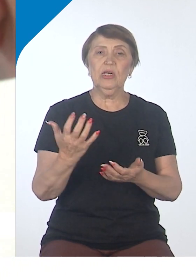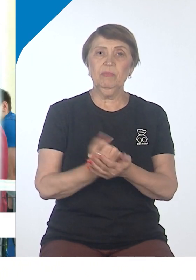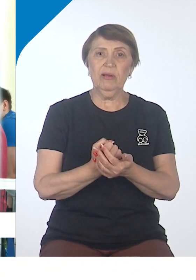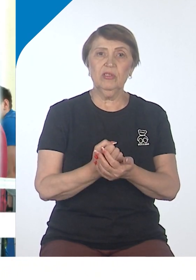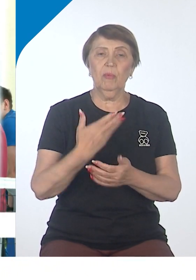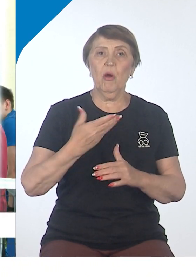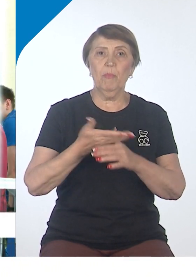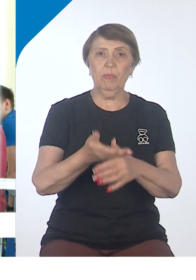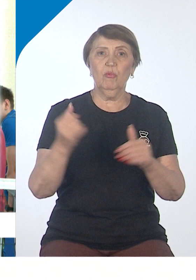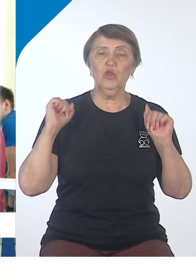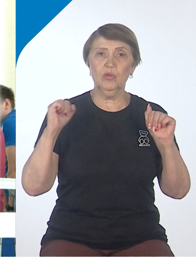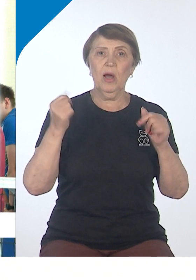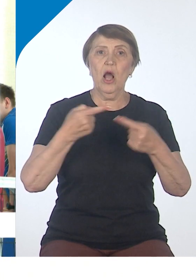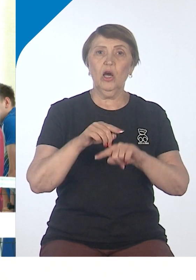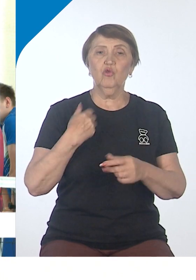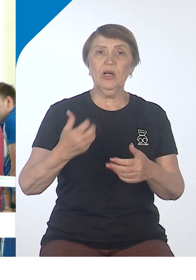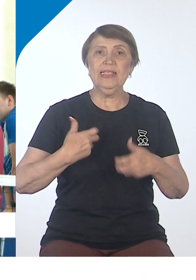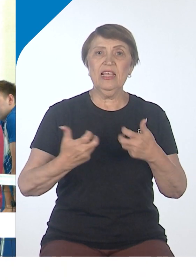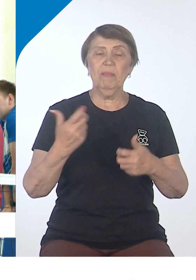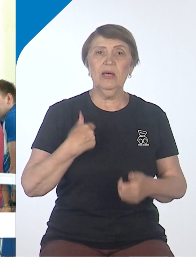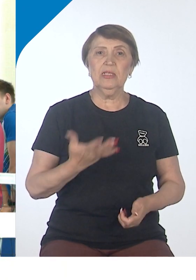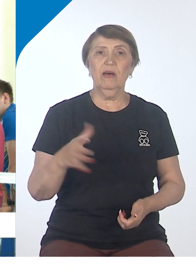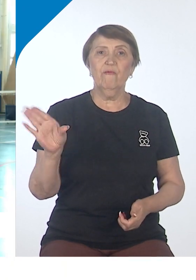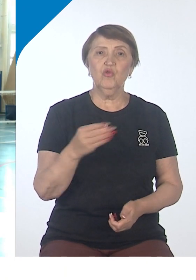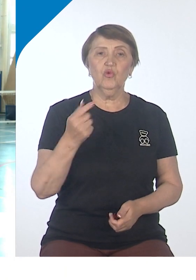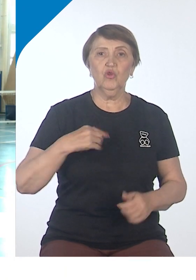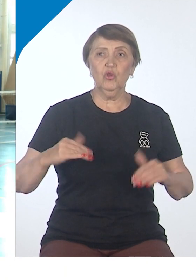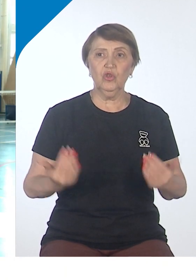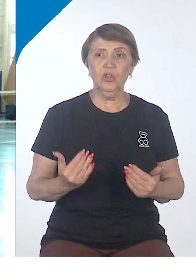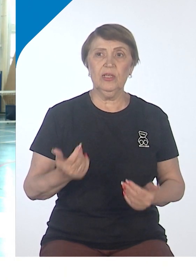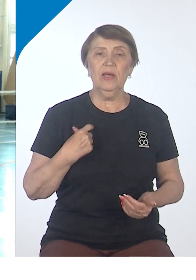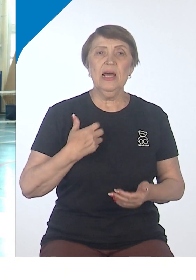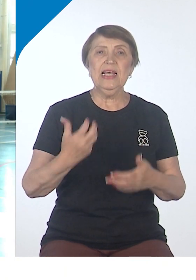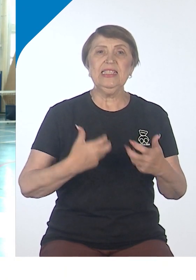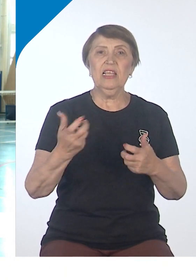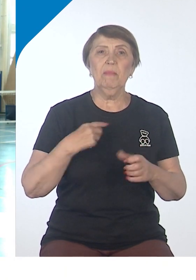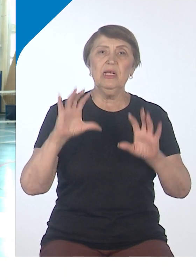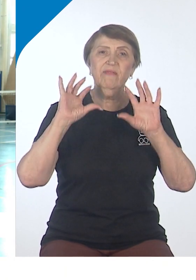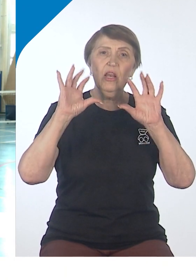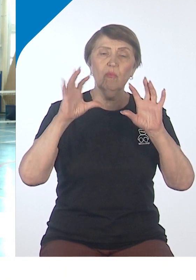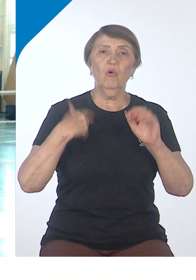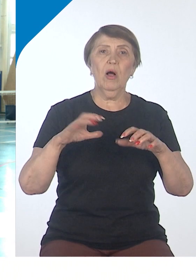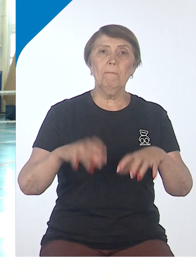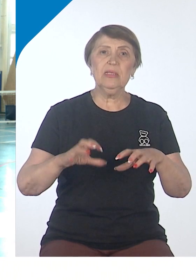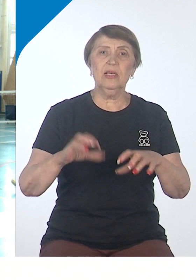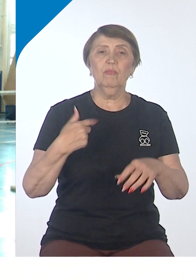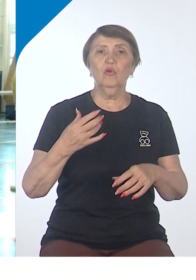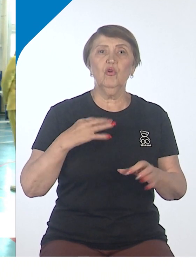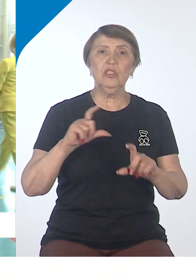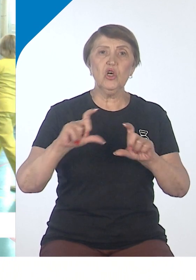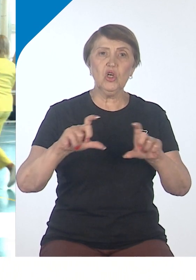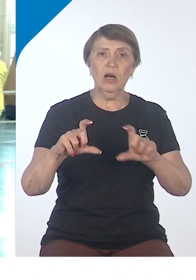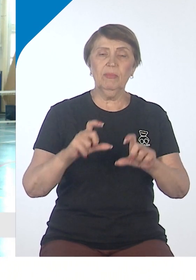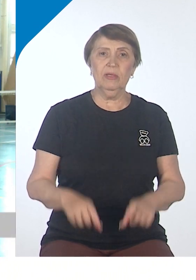спорта, которым занимается всю жизнь. Я был вообще за сторонником, баскетбол, варейбол, шахматы. И продолжаю таким быть, но уже с